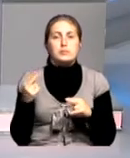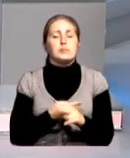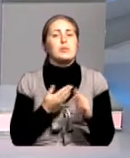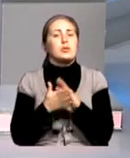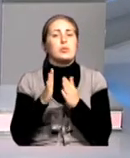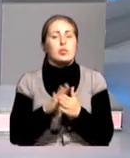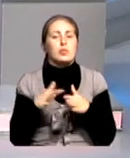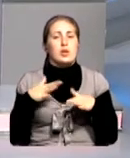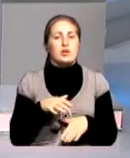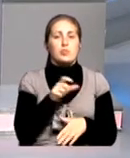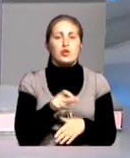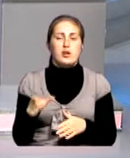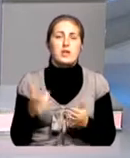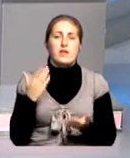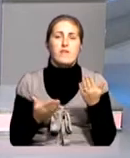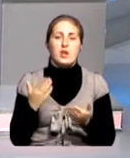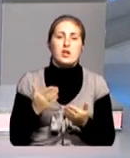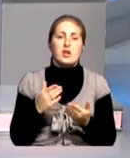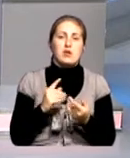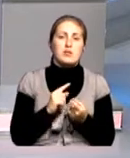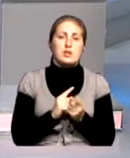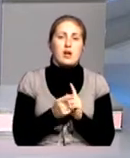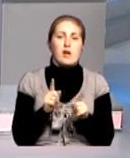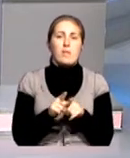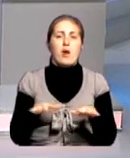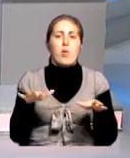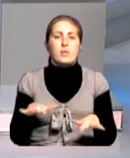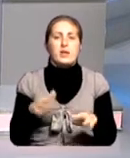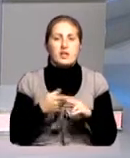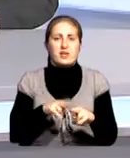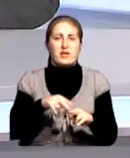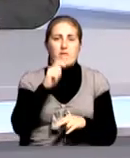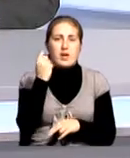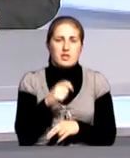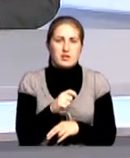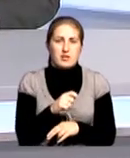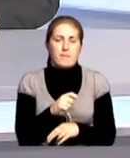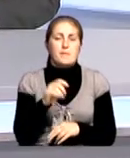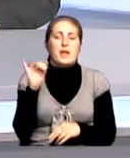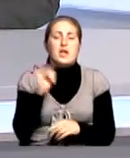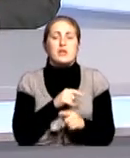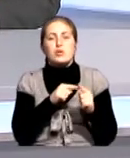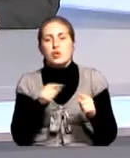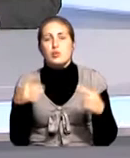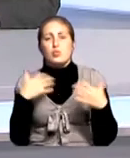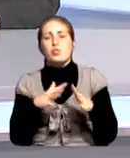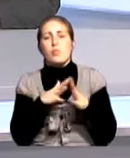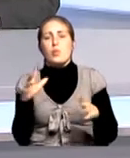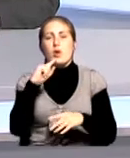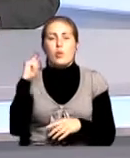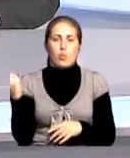Безусловно, крымчане, наверное, стали объектом этой войны и участниками ее. И в течение уже более чем года